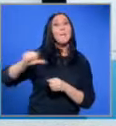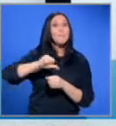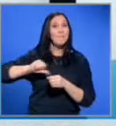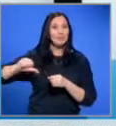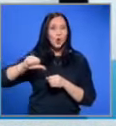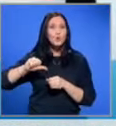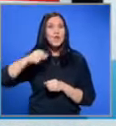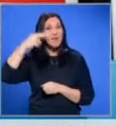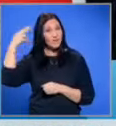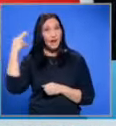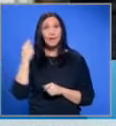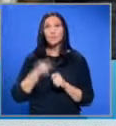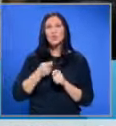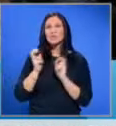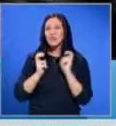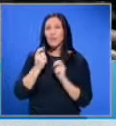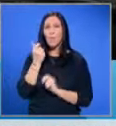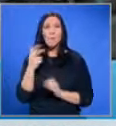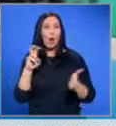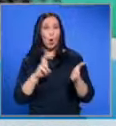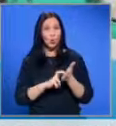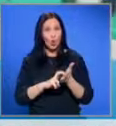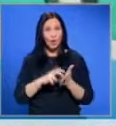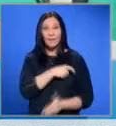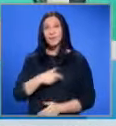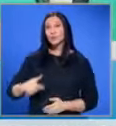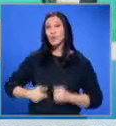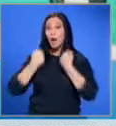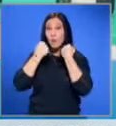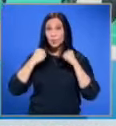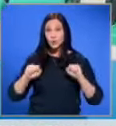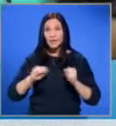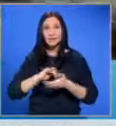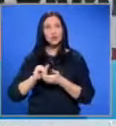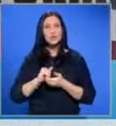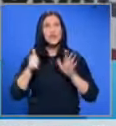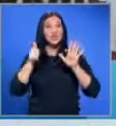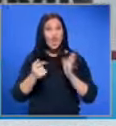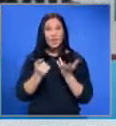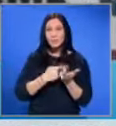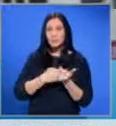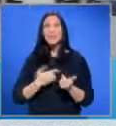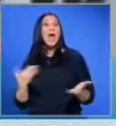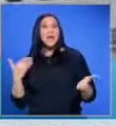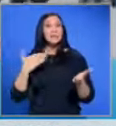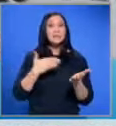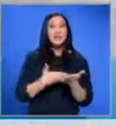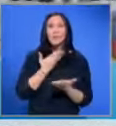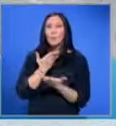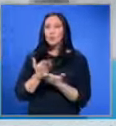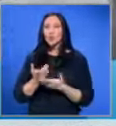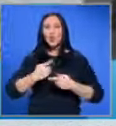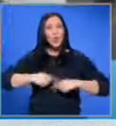рафинерии. Произвежда се по-малко електроенергия. Националният протест се организира за шести път и е срещу